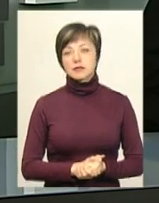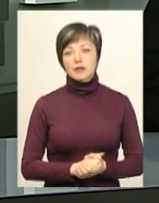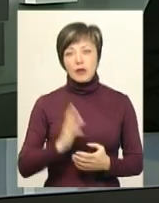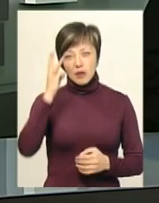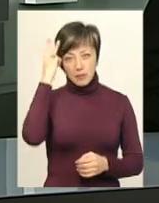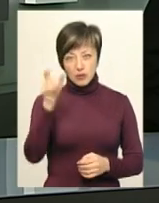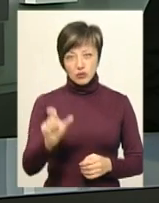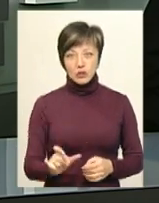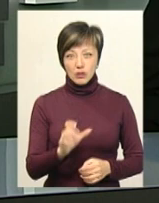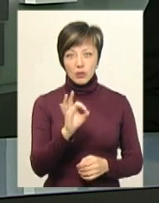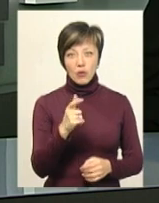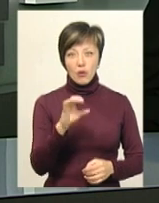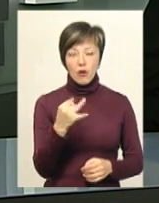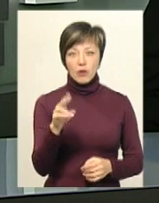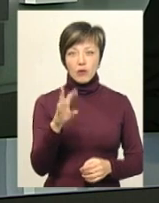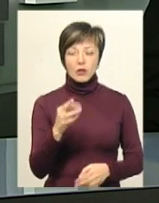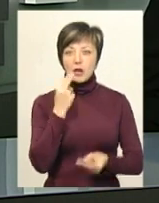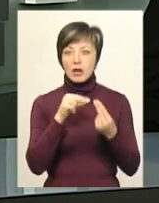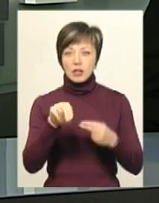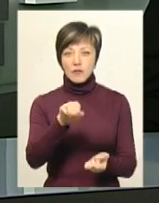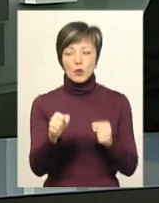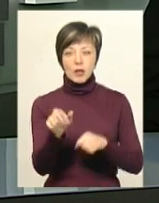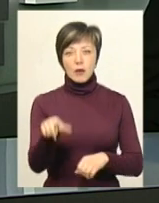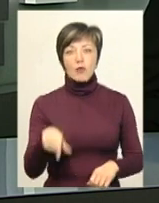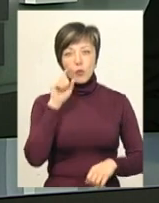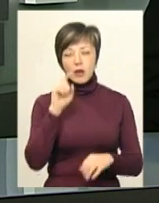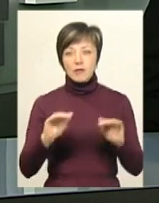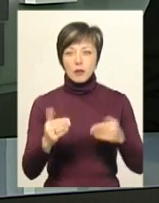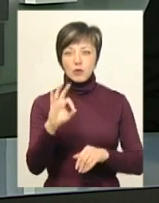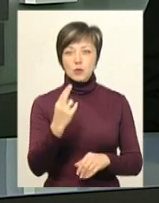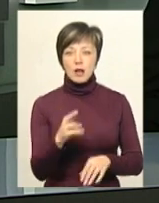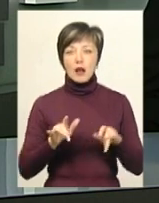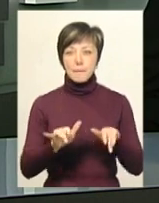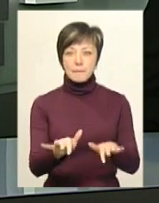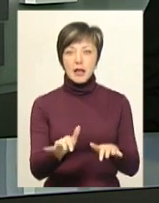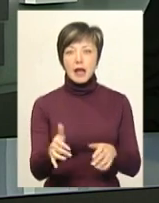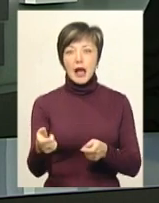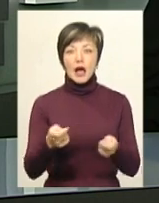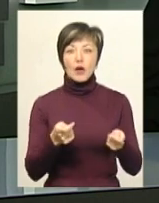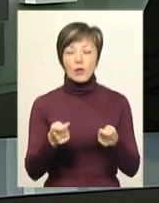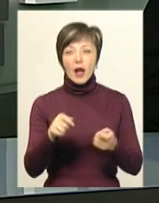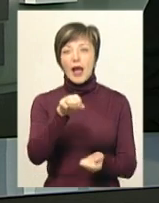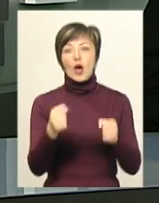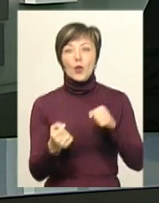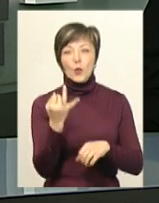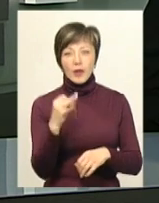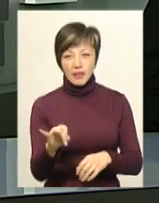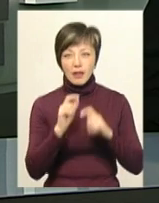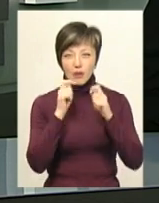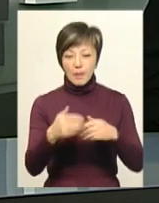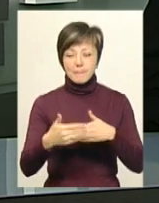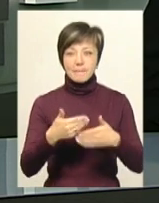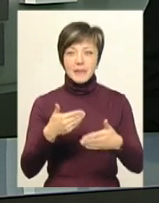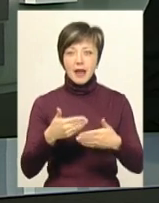Хмельничанин Володимир Огойко став найкращим водієм України в рамках соціальної кампанії «Керуй». Нагородження відбулося на майданчику перед